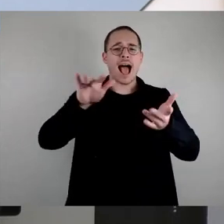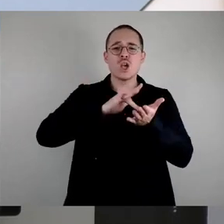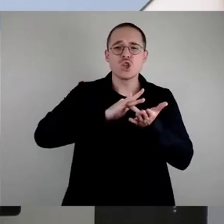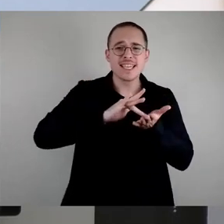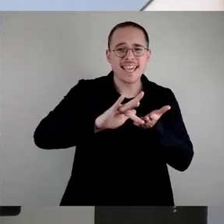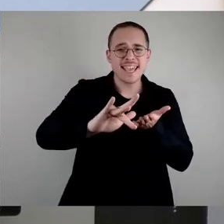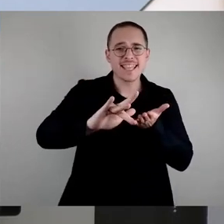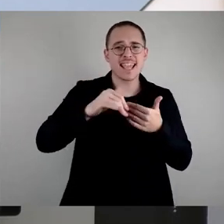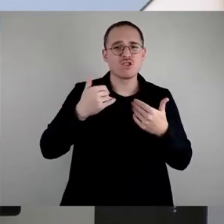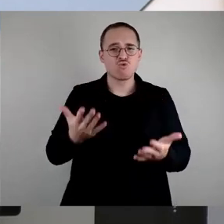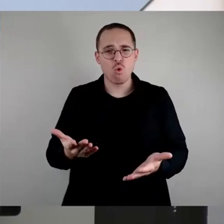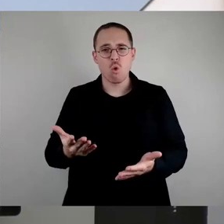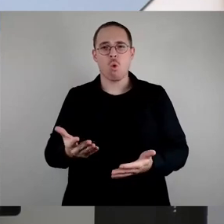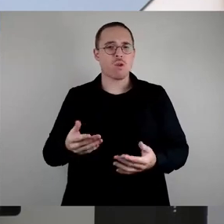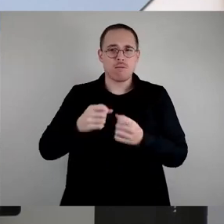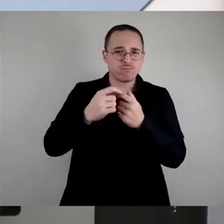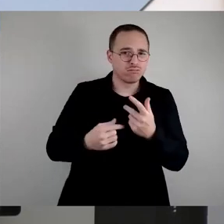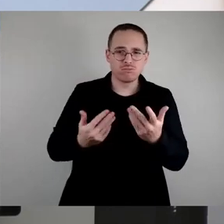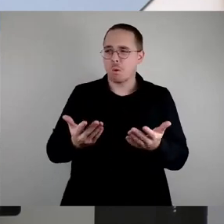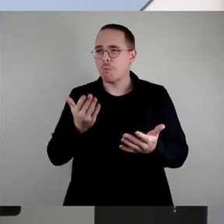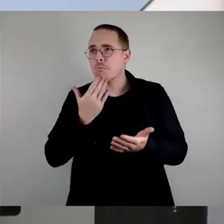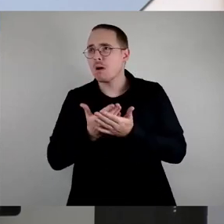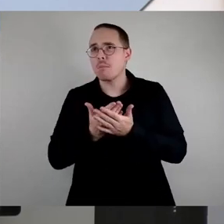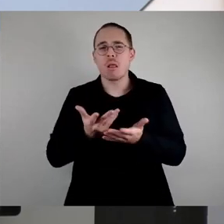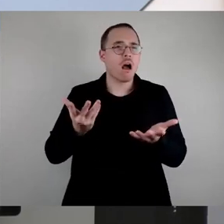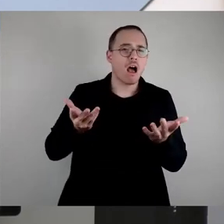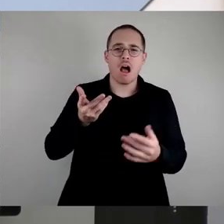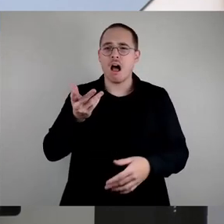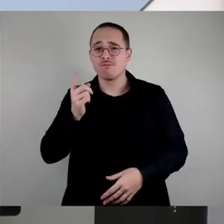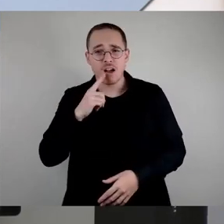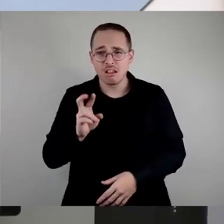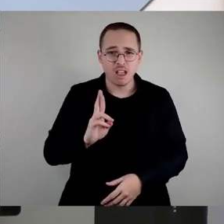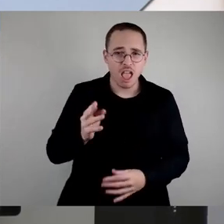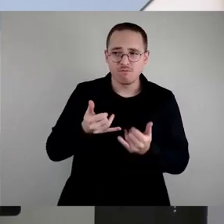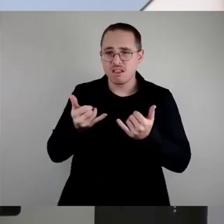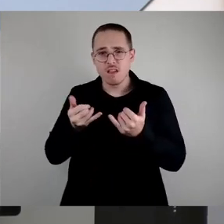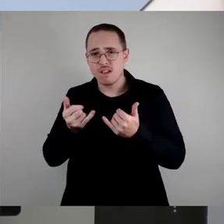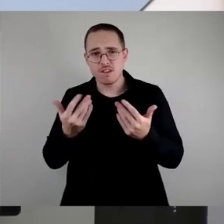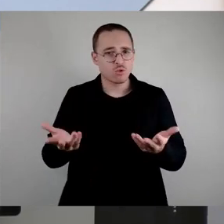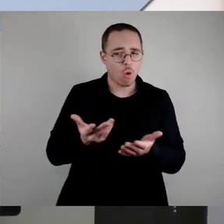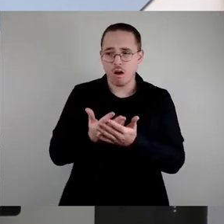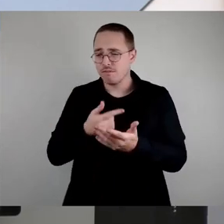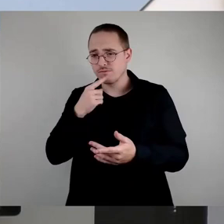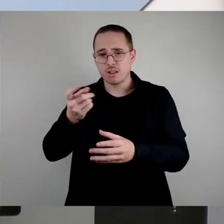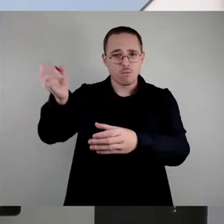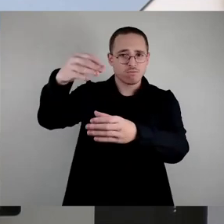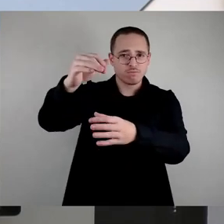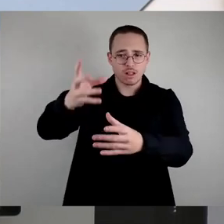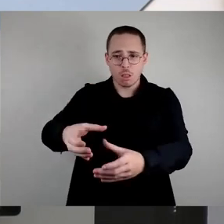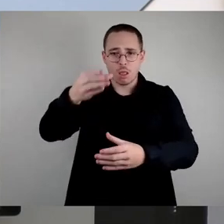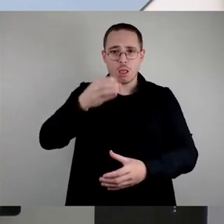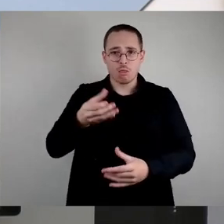Ähnliches, oder Ähnliches, wer weiß, und so weiter, ob sie sich dann verbrühen, also, und es ist aber möglich, und das